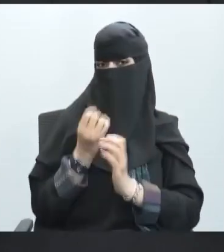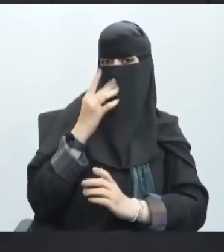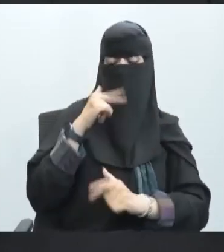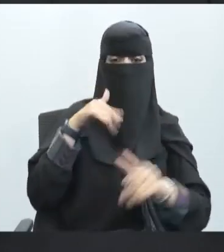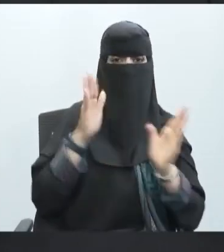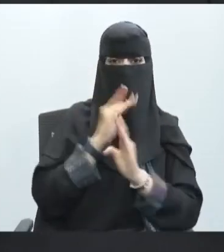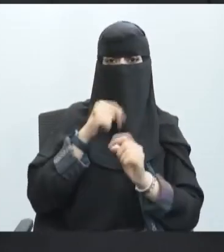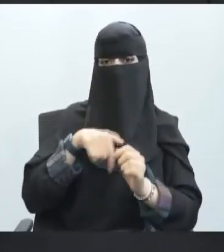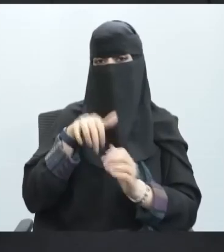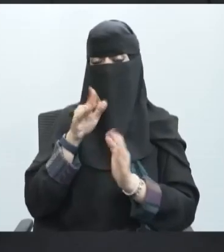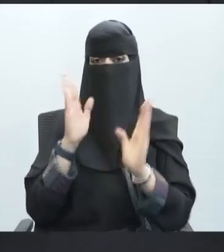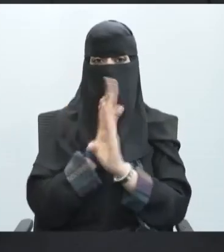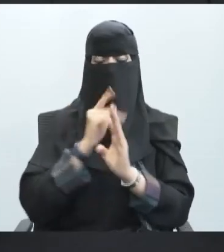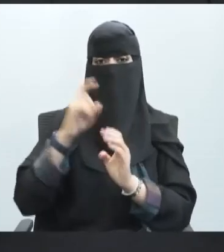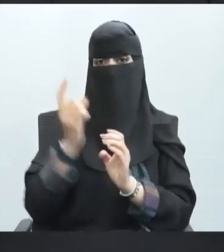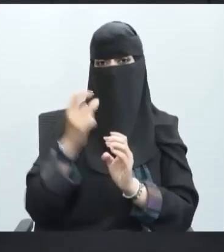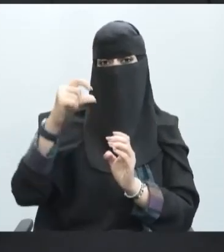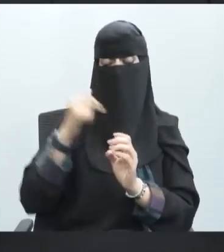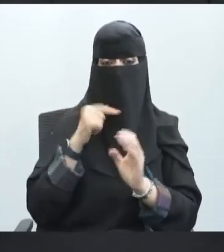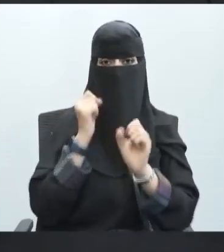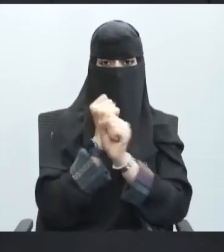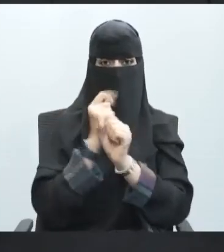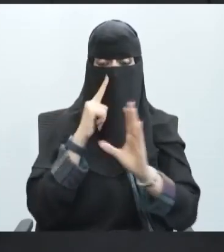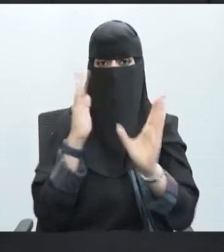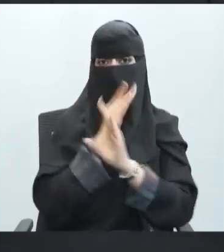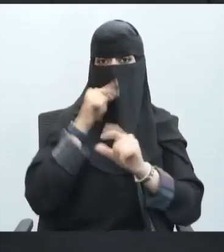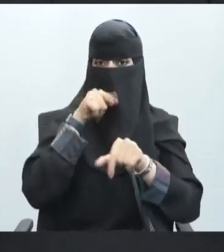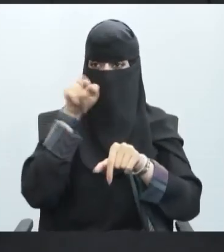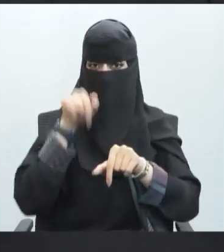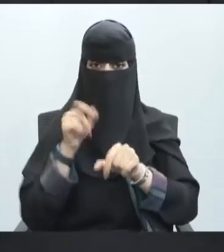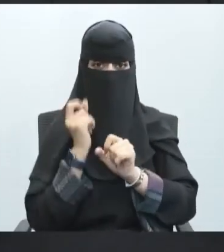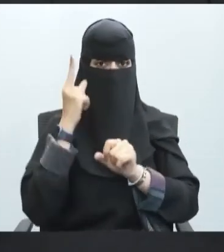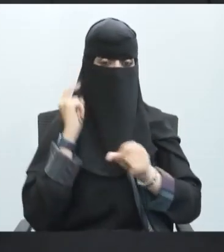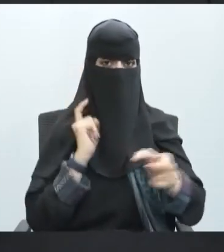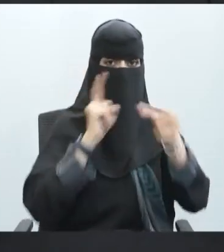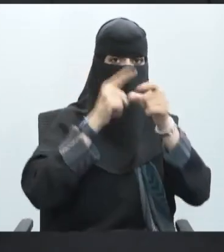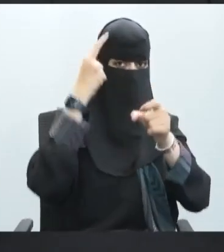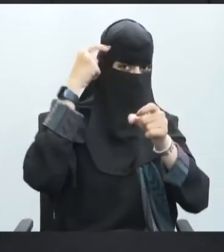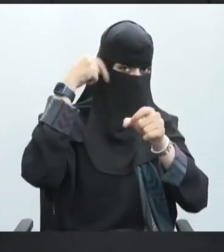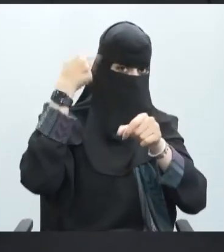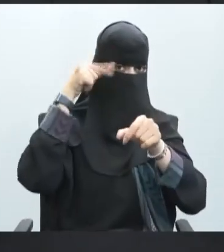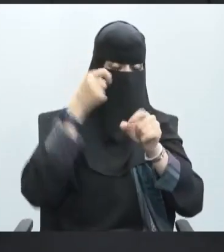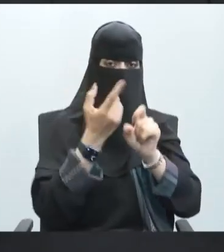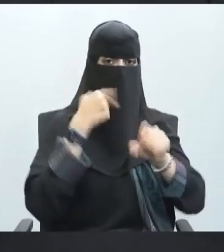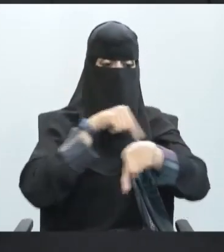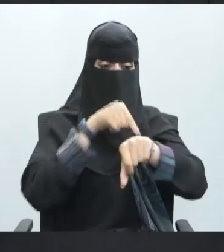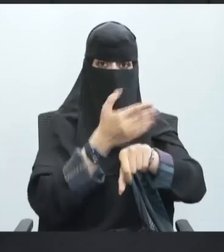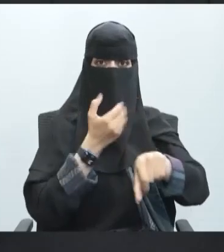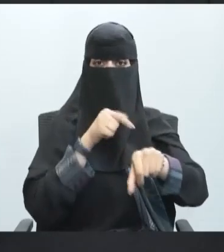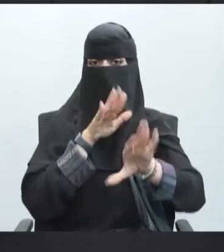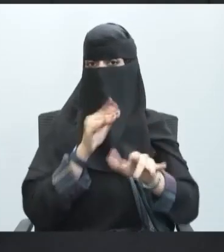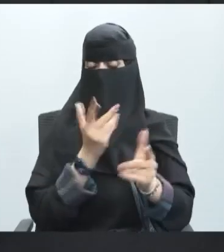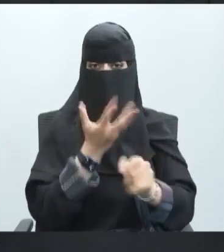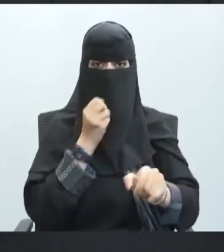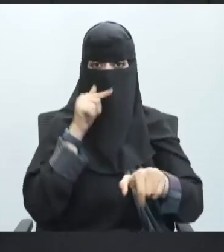ردت فعل منعكسة هذه العملية تسألنا هل من الممكن أن تكون هذه الإشارة وصلت إلى الدماء كم احتاجت من الوقت كم استغرقت